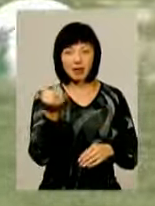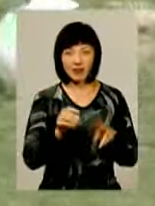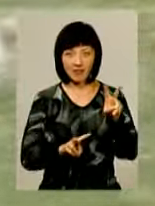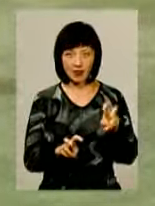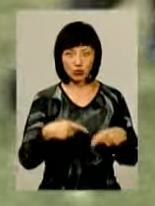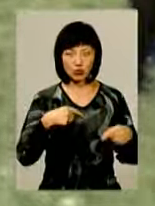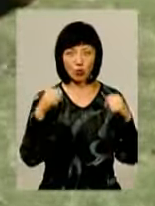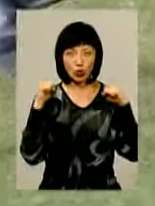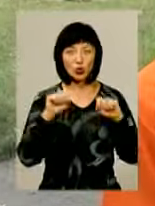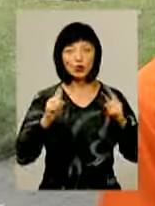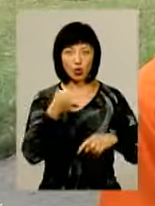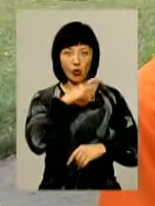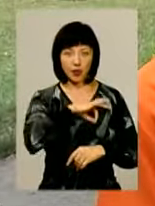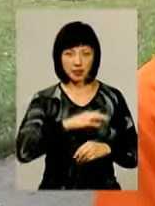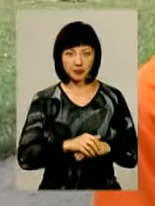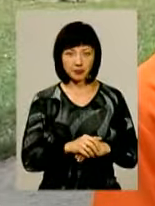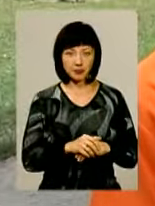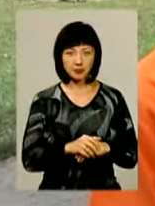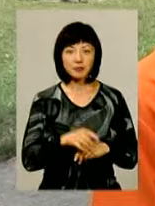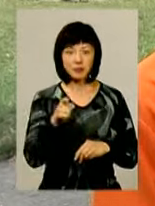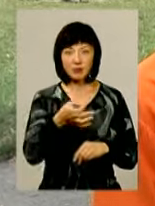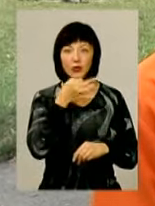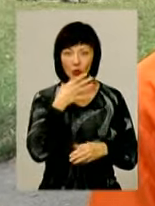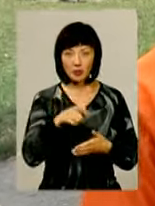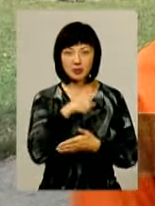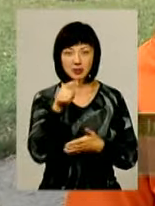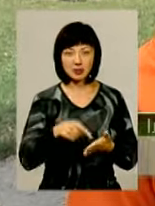спорту, а й надзвичайно корисний. А чим тобі ця гра подобається?